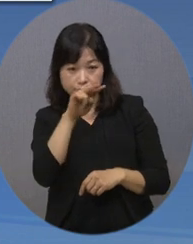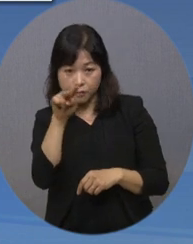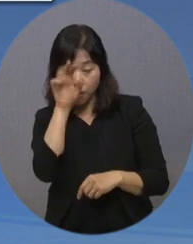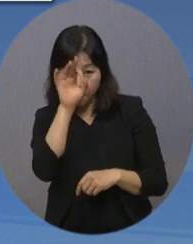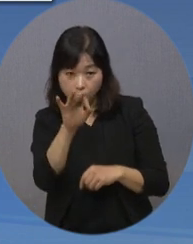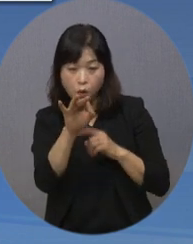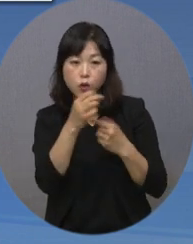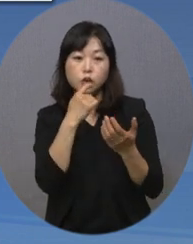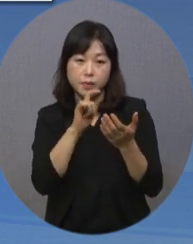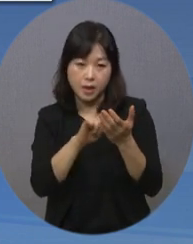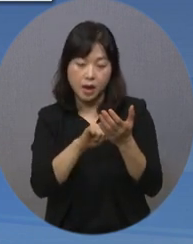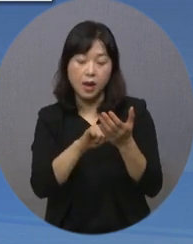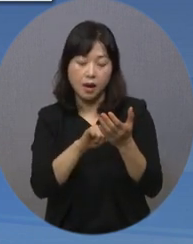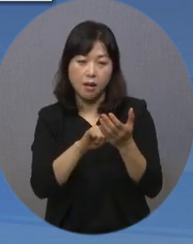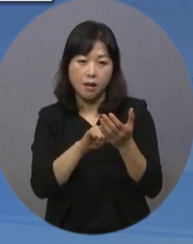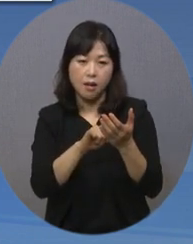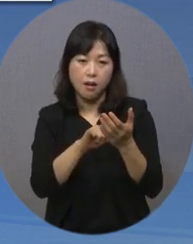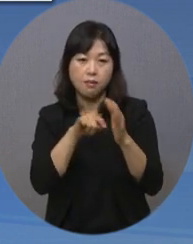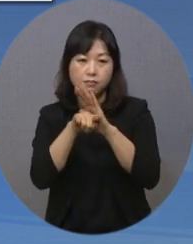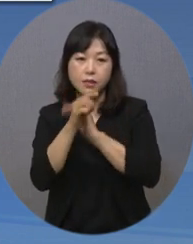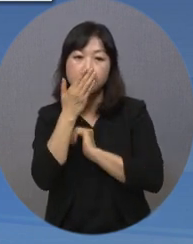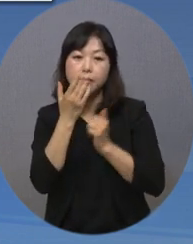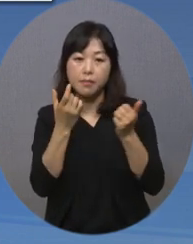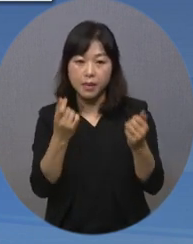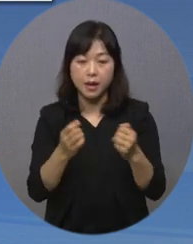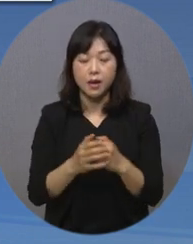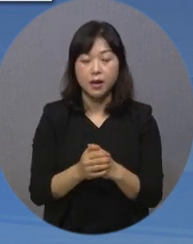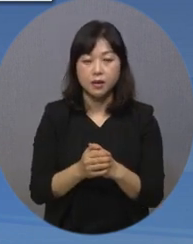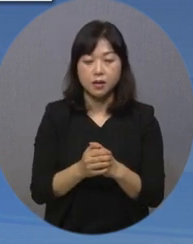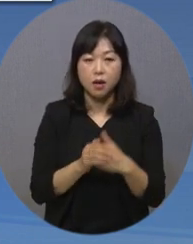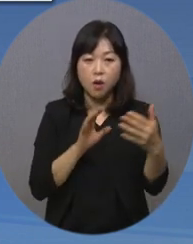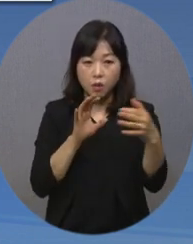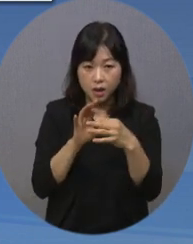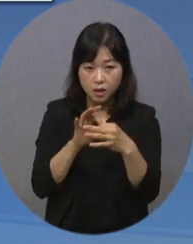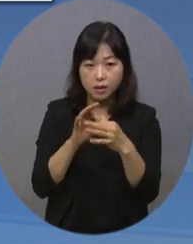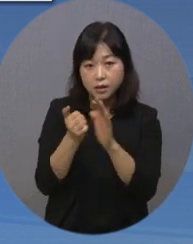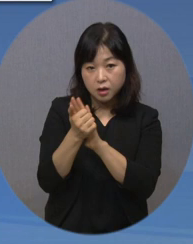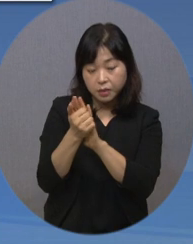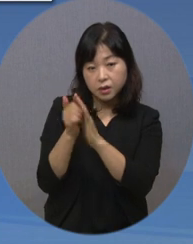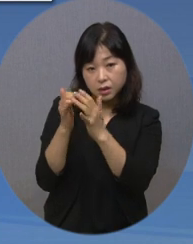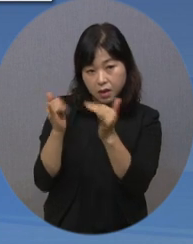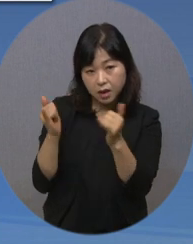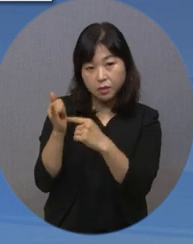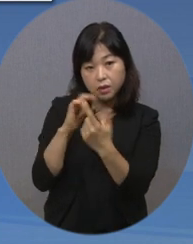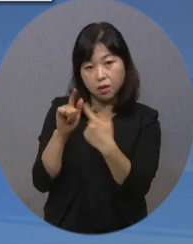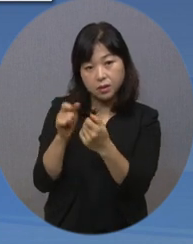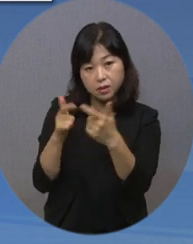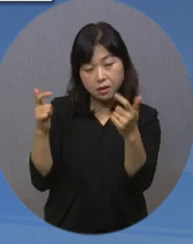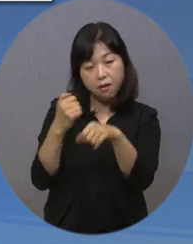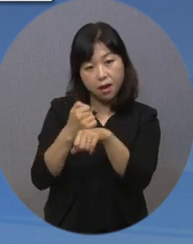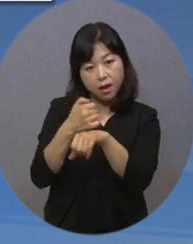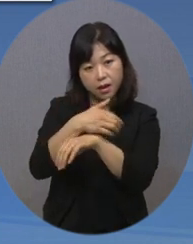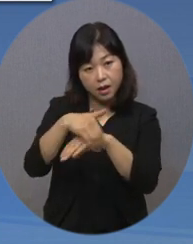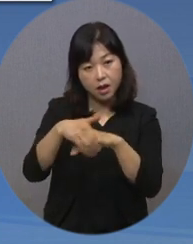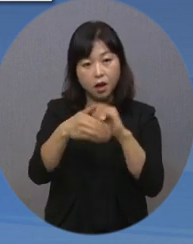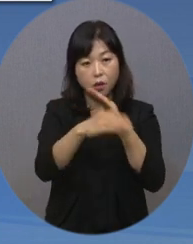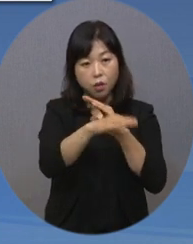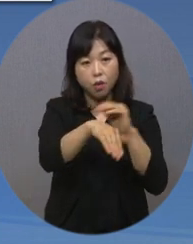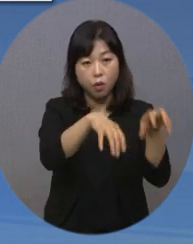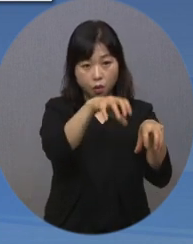이번을 시작으로 대상 시설을 지속적으로 확충해 나갈 계획입니다. 공공시설 외에도 서울시